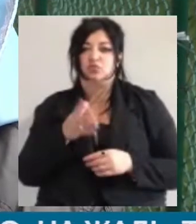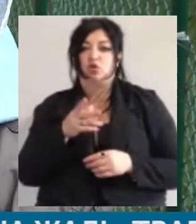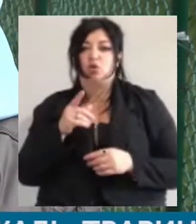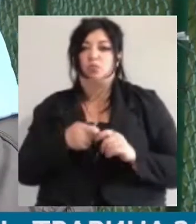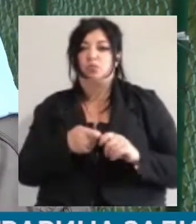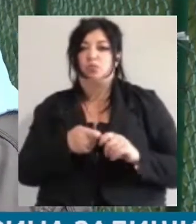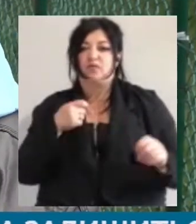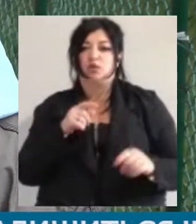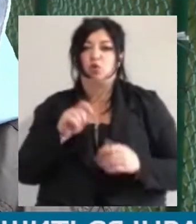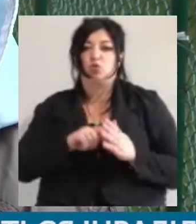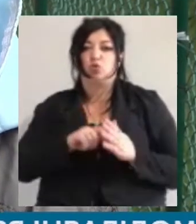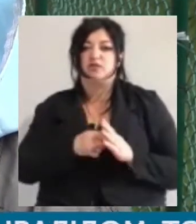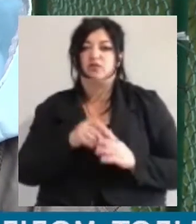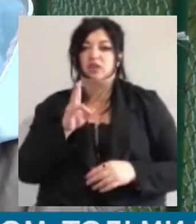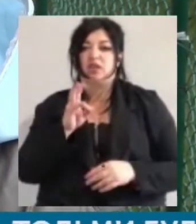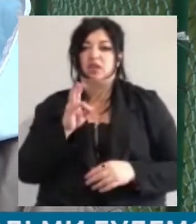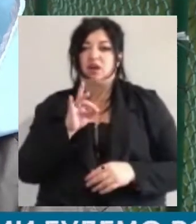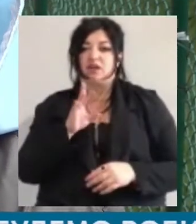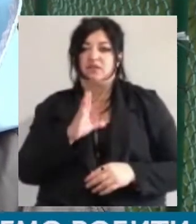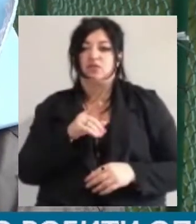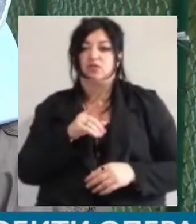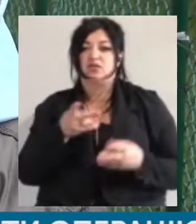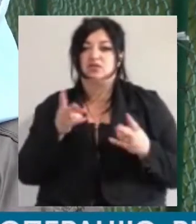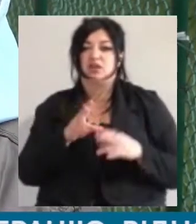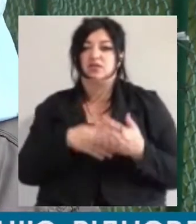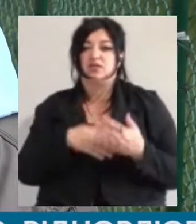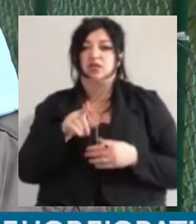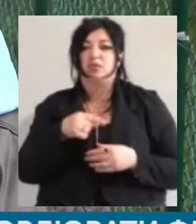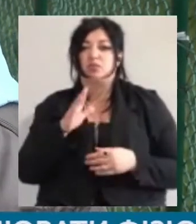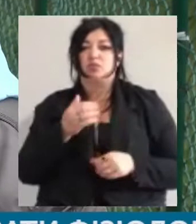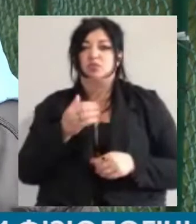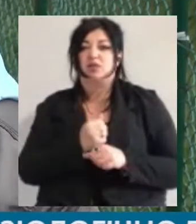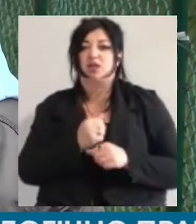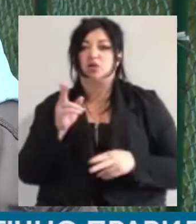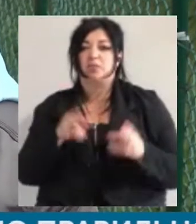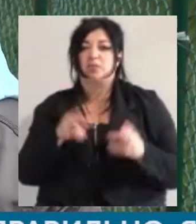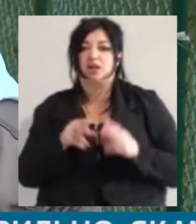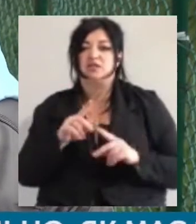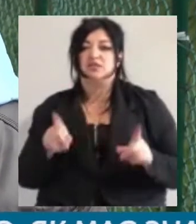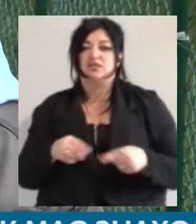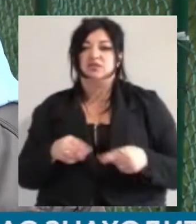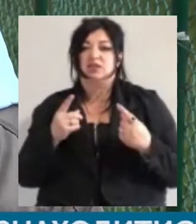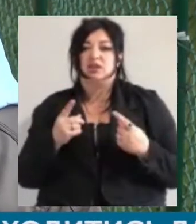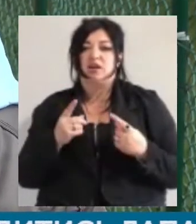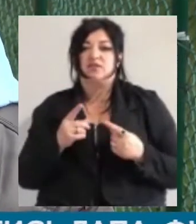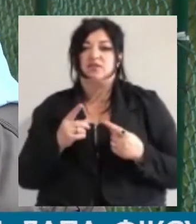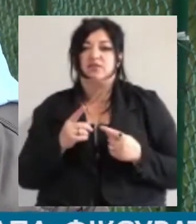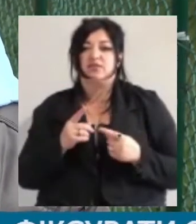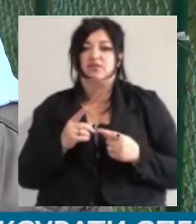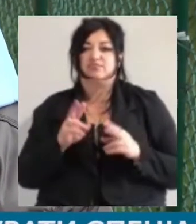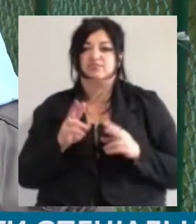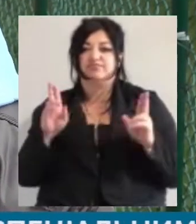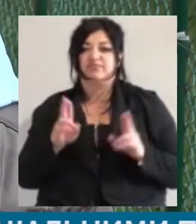сожалению, животне залишається інвалідом. Тоді ми будемо робити операцію, відновлювати фізіологічно правильну,